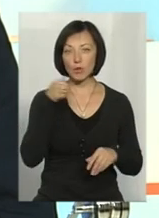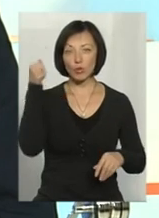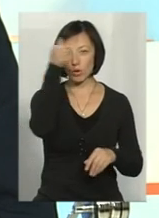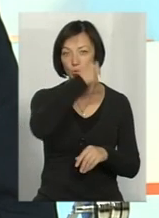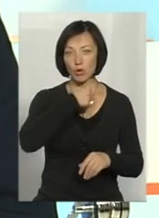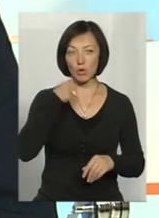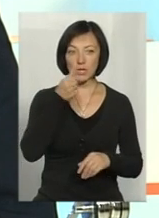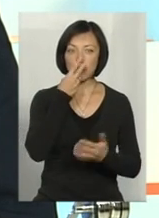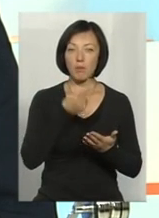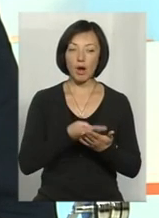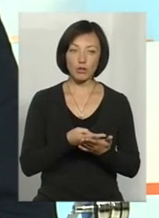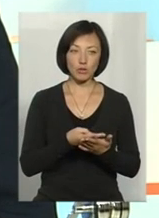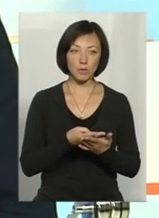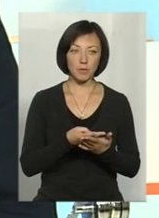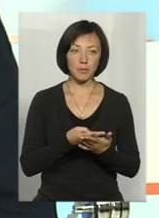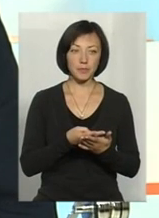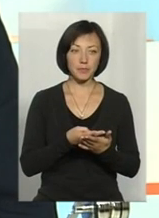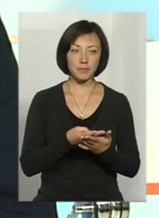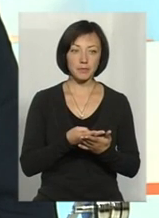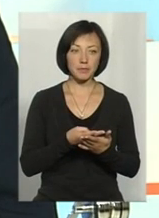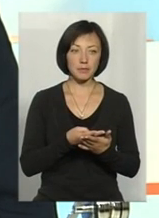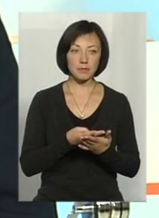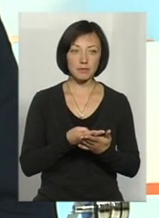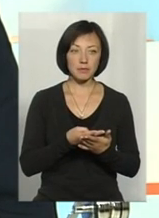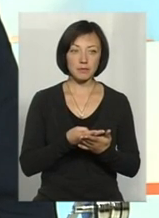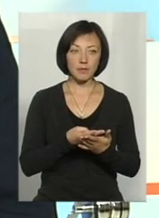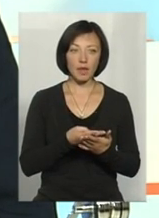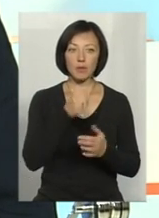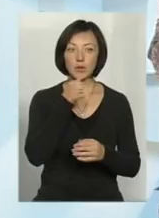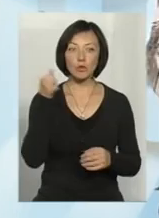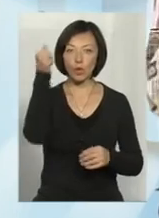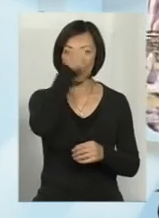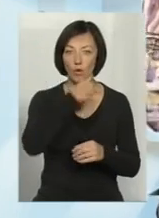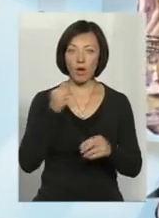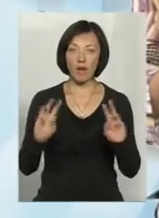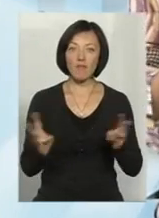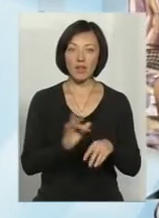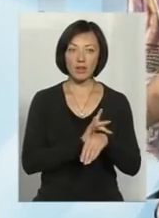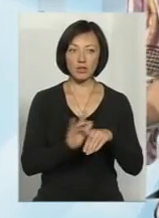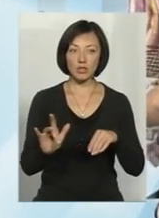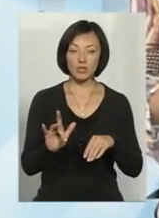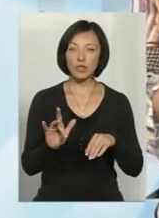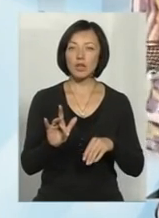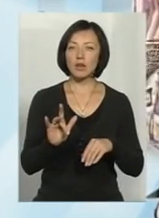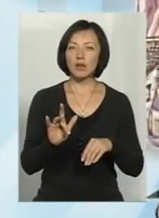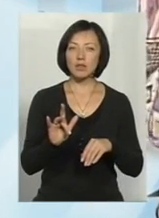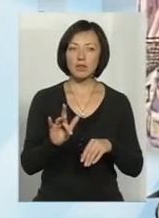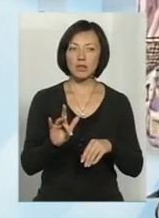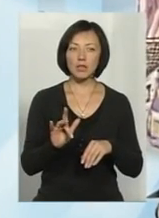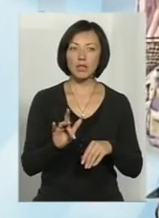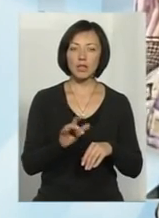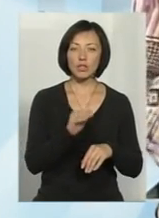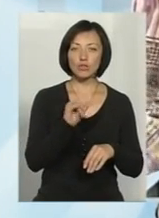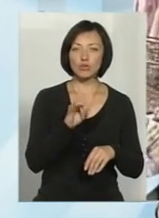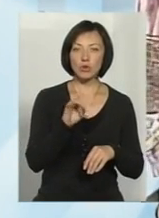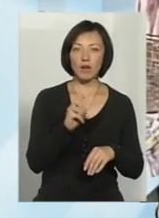бачили... Нагадаю, минулого року вигоріла в журавлина поле, так?